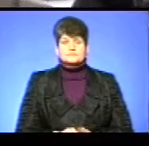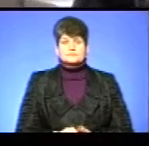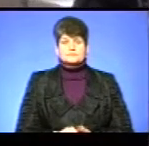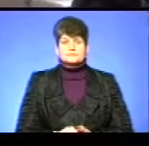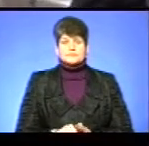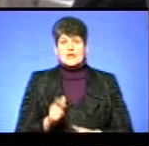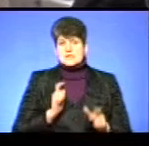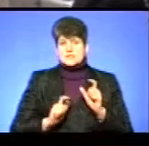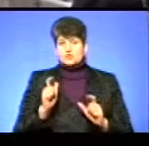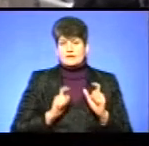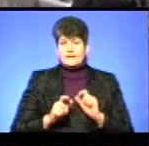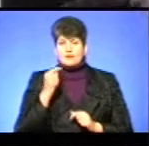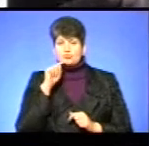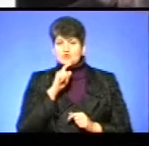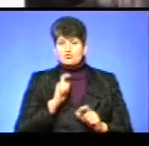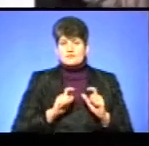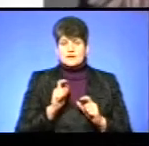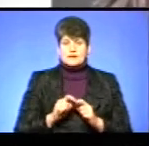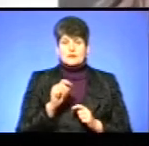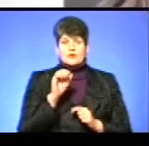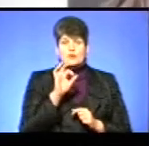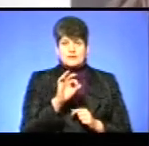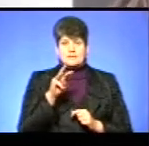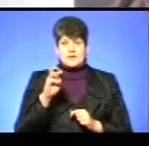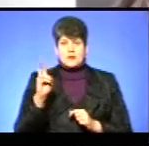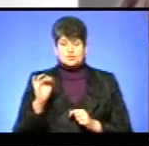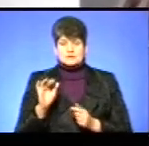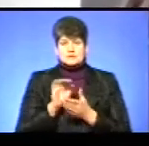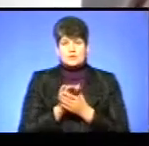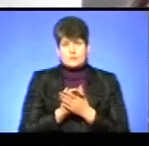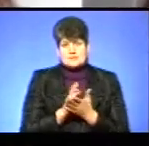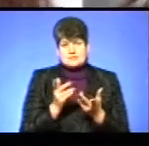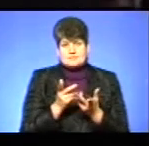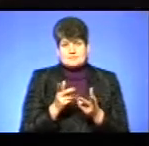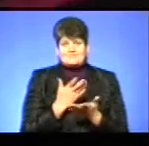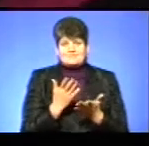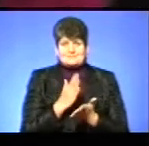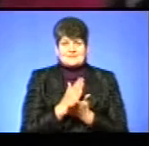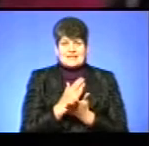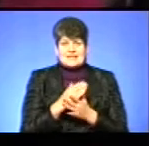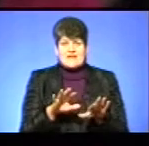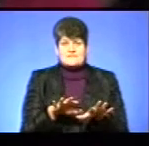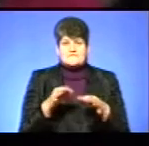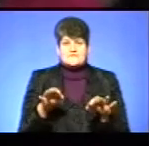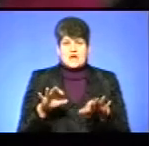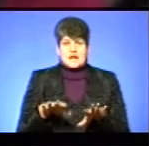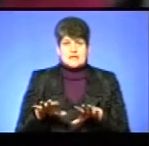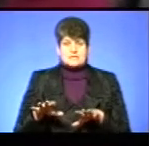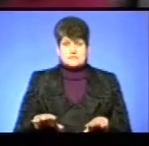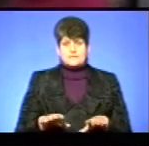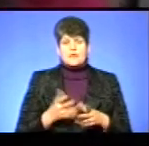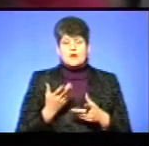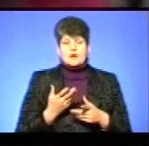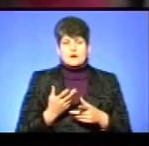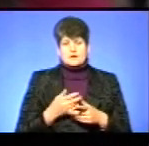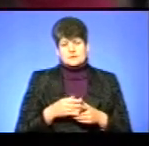Студентка економічного університету Олена М'якуш ознайомлюється з вакансіями. Орієнтуюсь на роботу